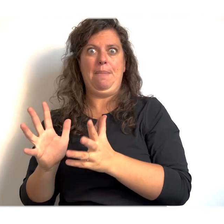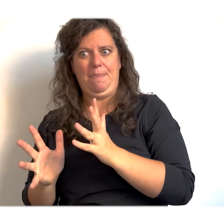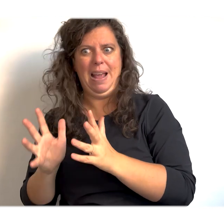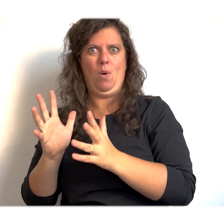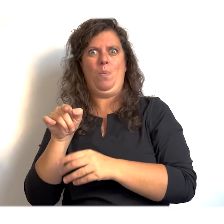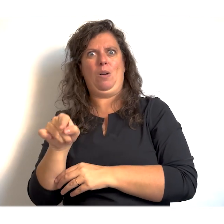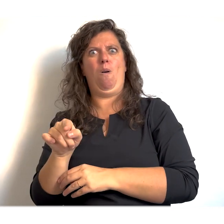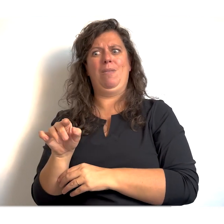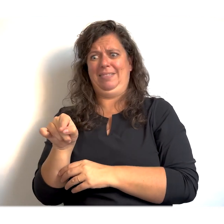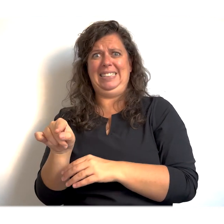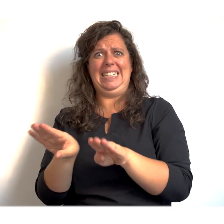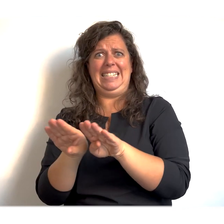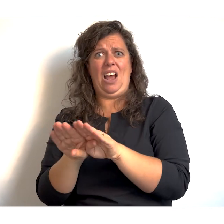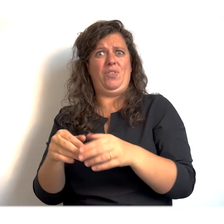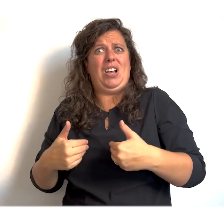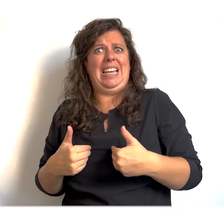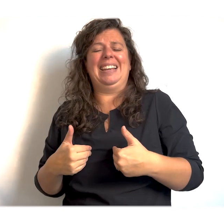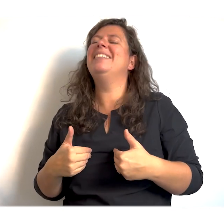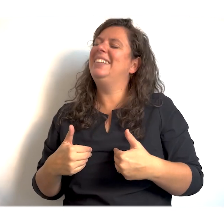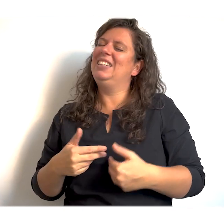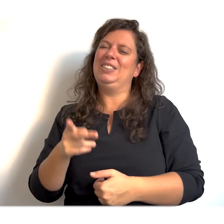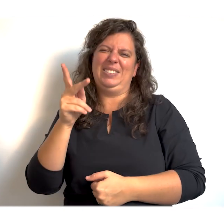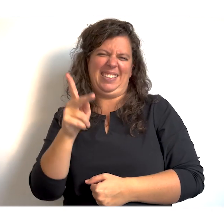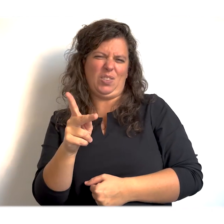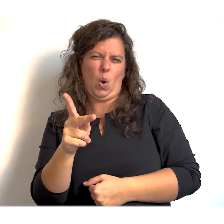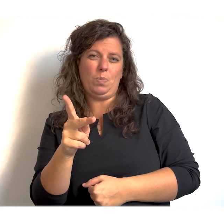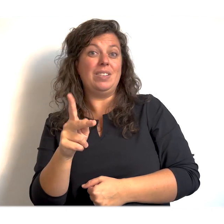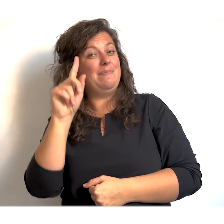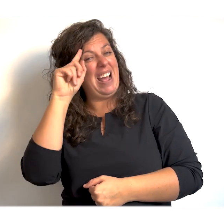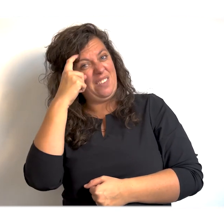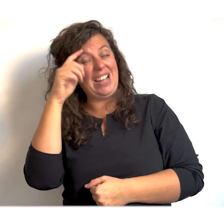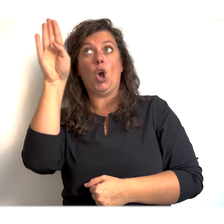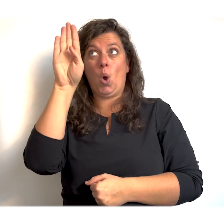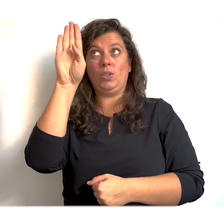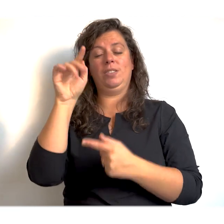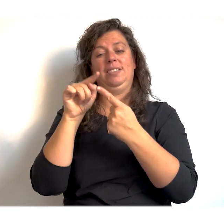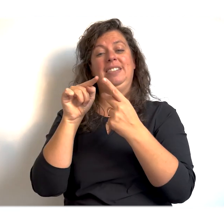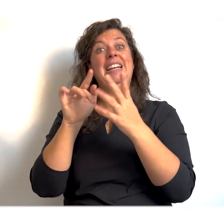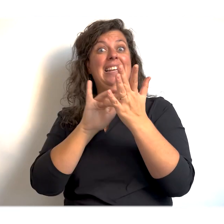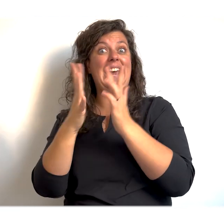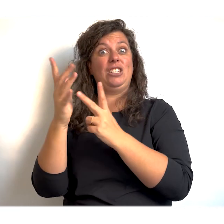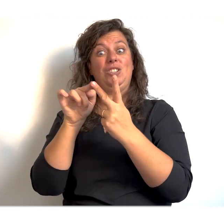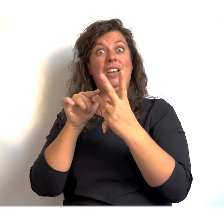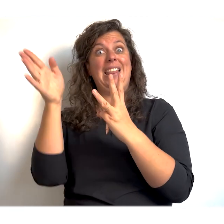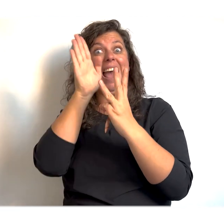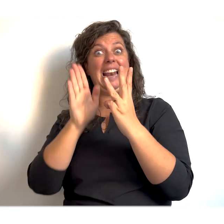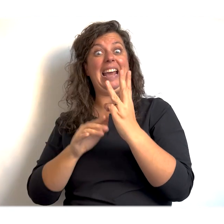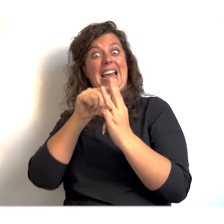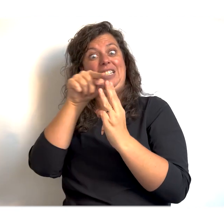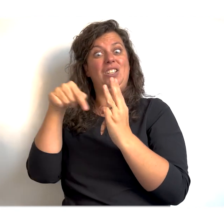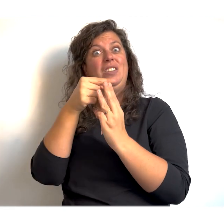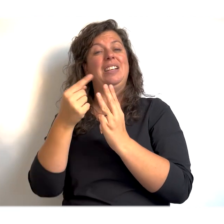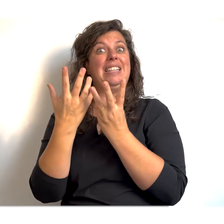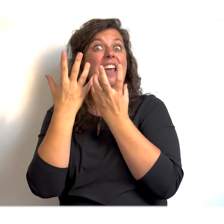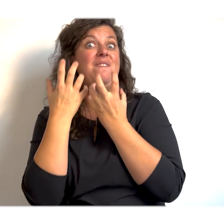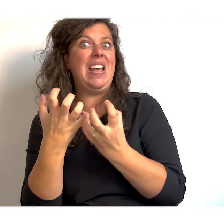Nee, dat klopt. En zo zijn wij dus niet zo slim als God. Maar ik weet wel dat God, Jezus en de Heilige Geest heel graag willen dat wij het goed